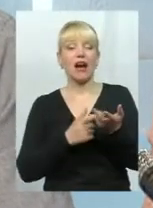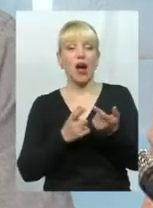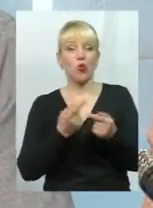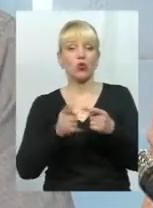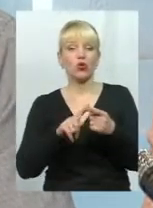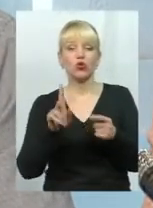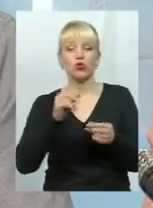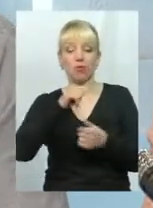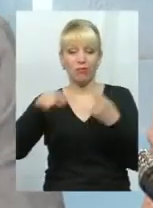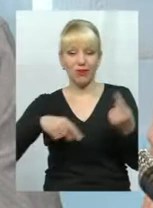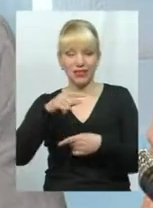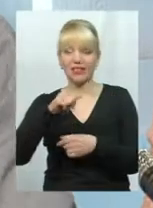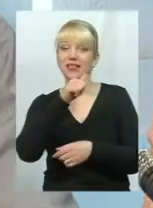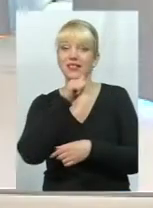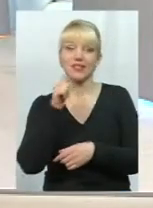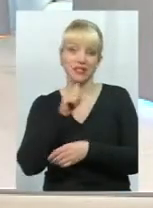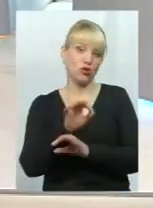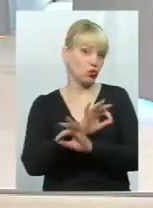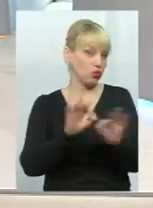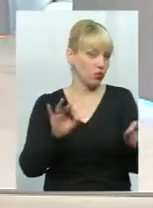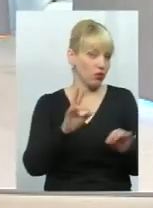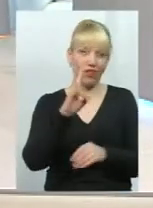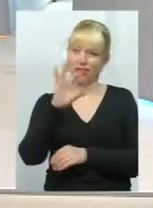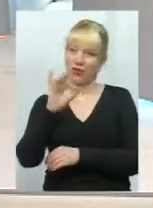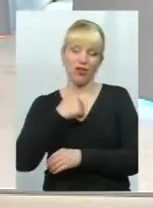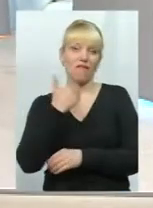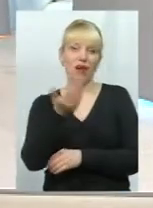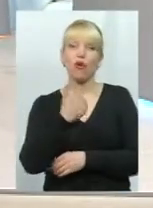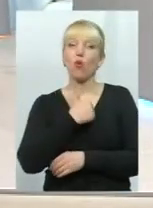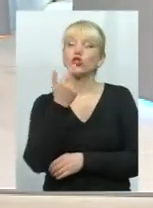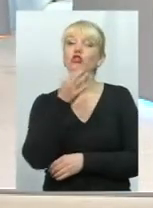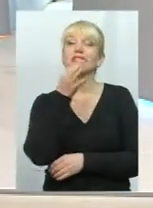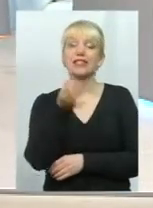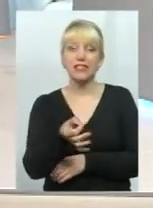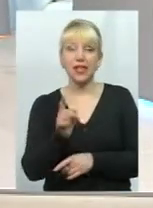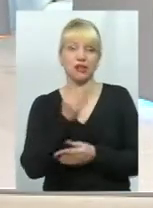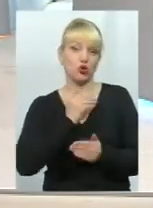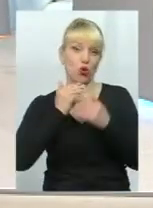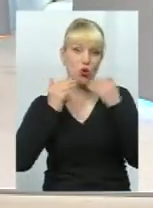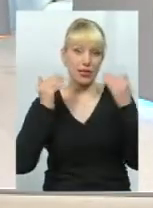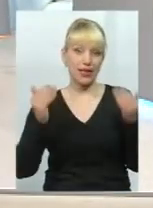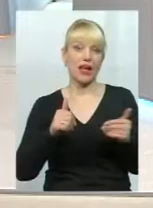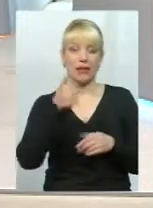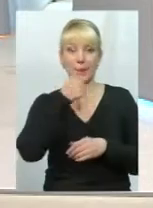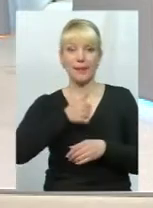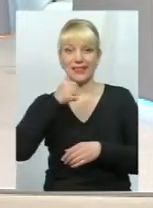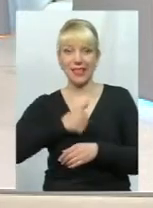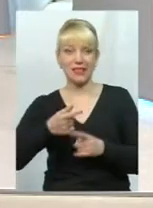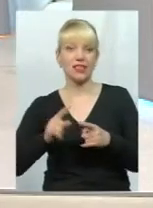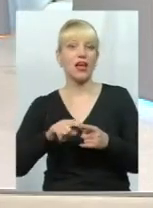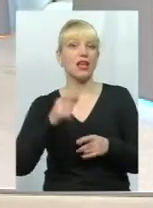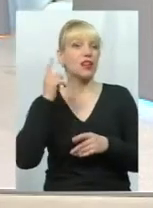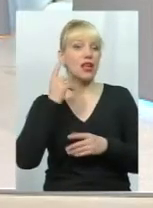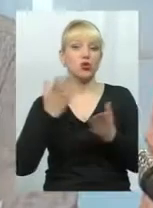виходити з ціні, супер. Але я вам хочу сказати, що останні місяці я ще не чула, що бізнес